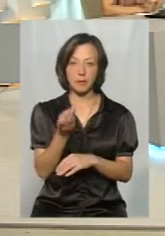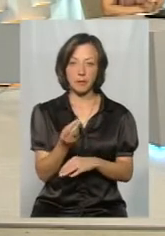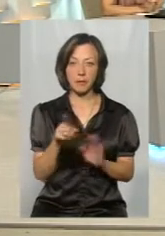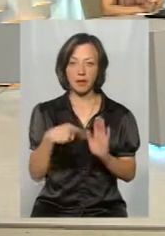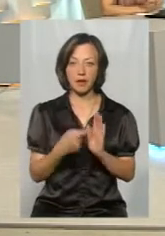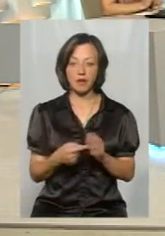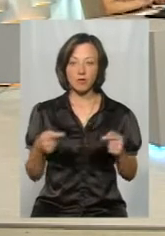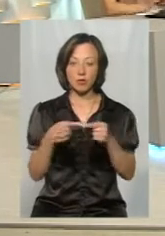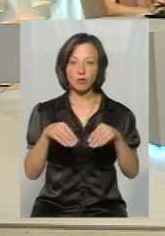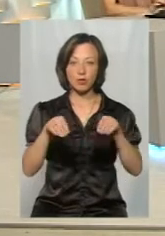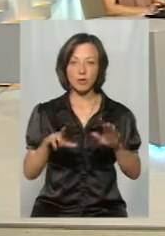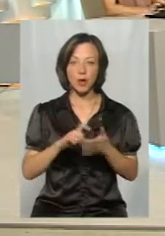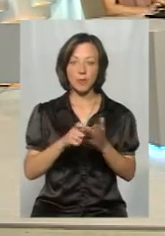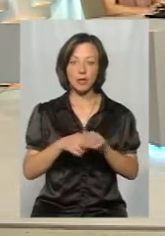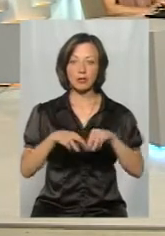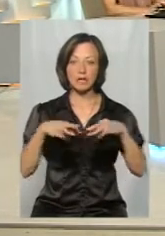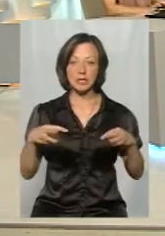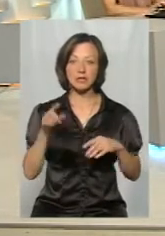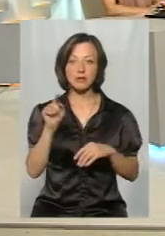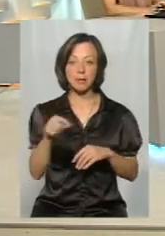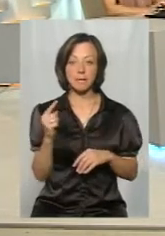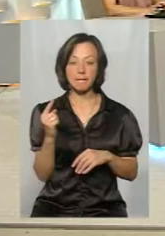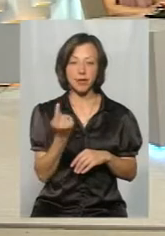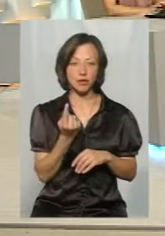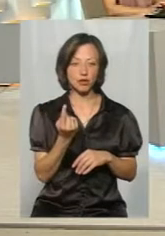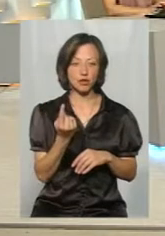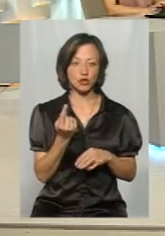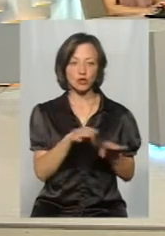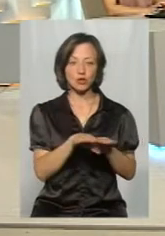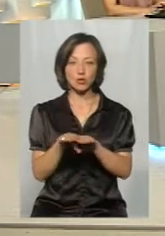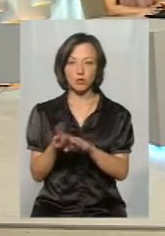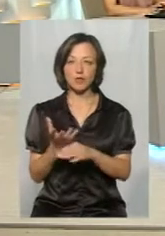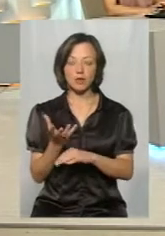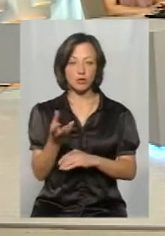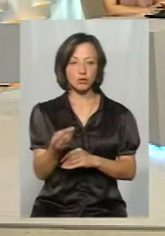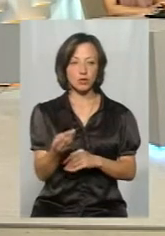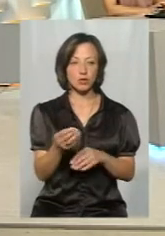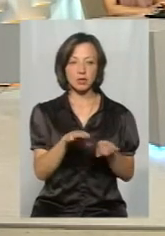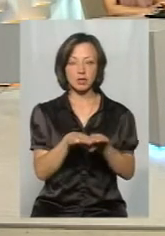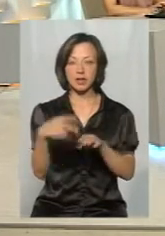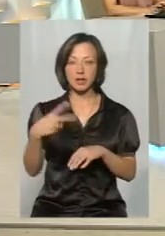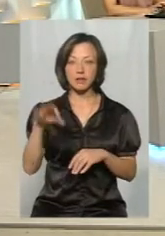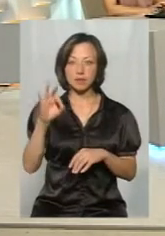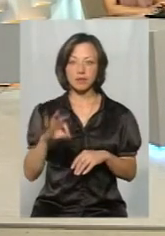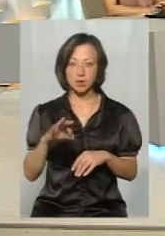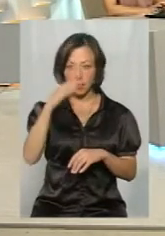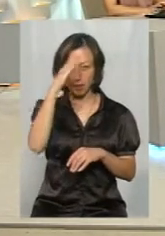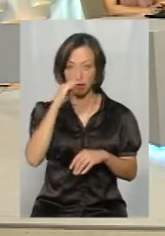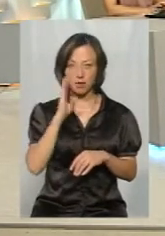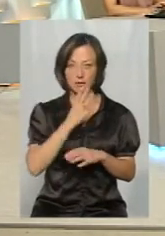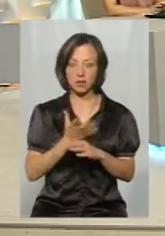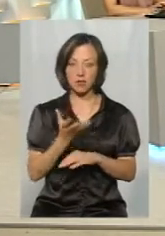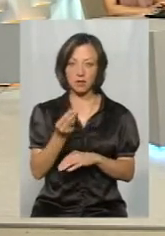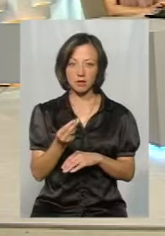діючої постанові Кабінету Міністрів, там перший ступінь фінансується на рівні 20% батьківська плата